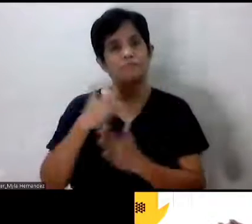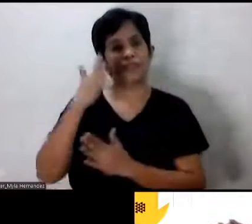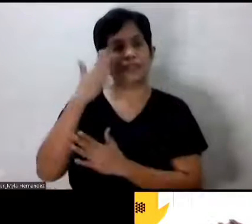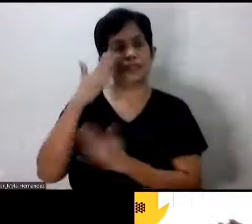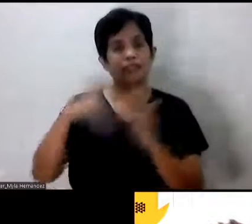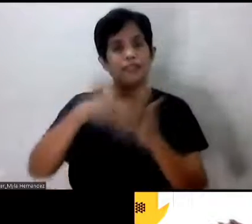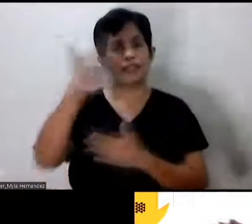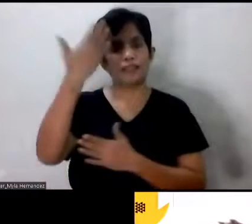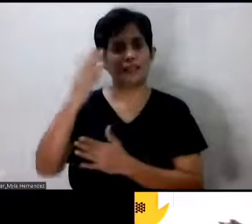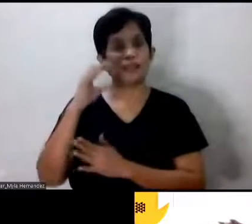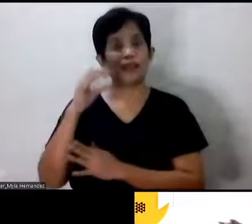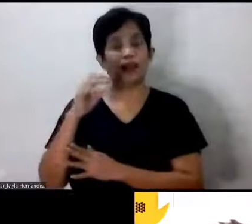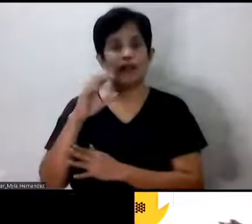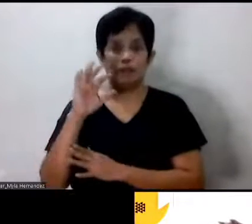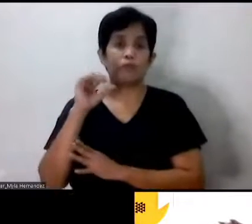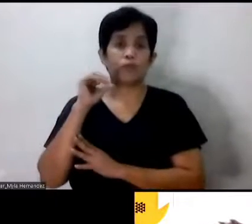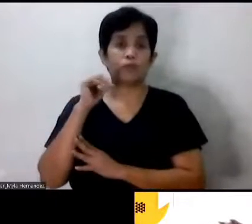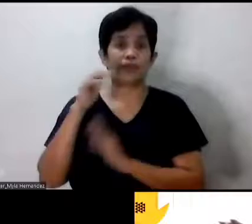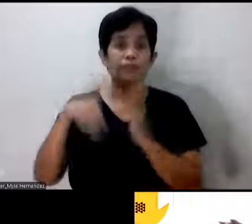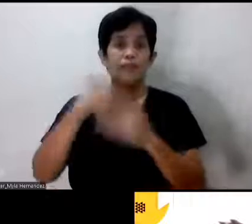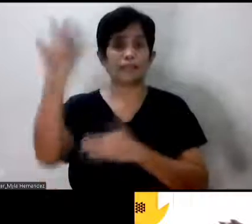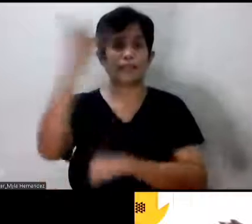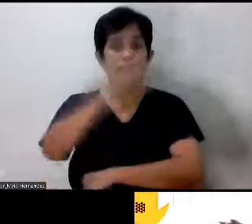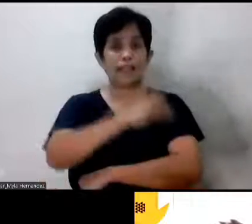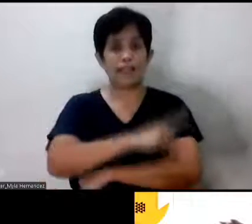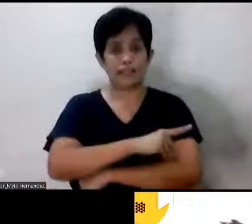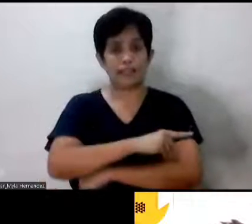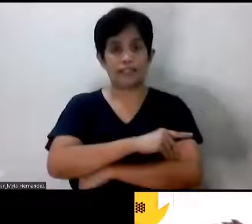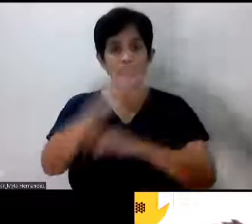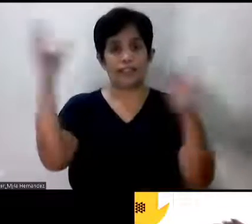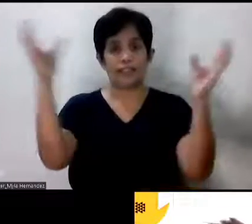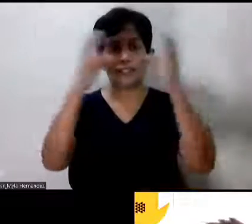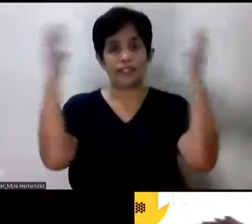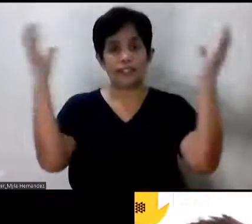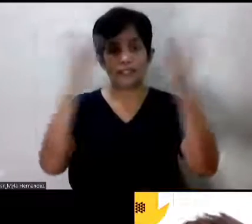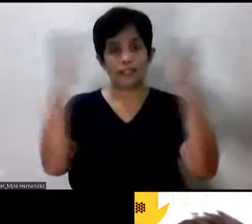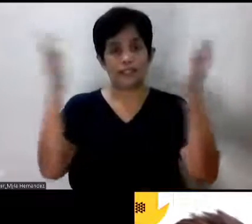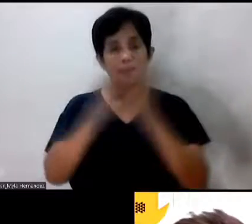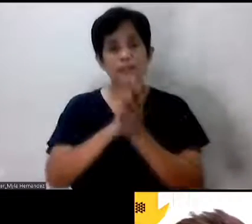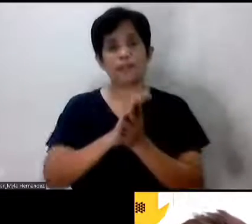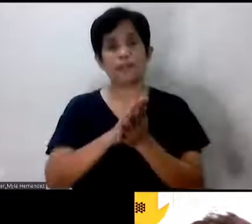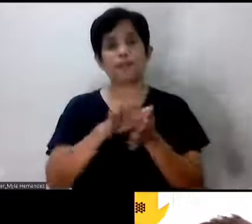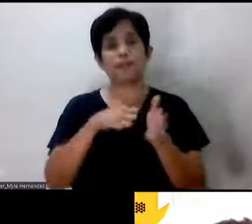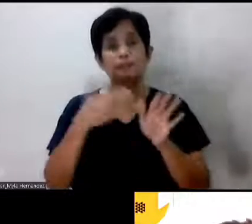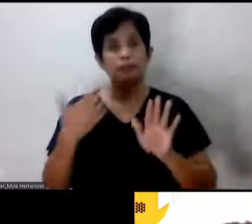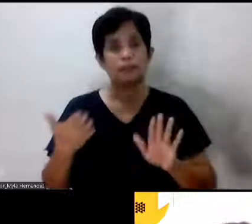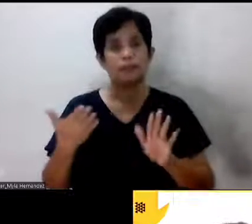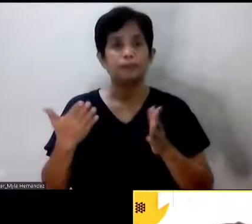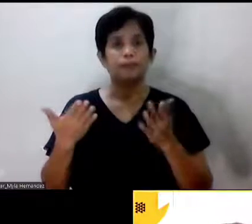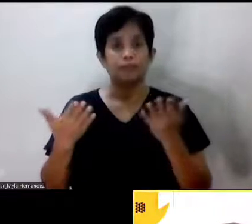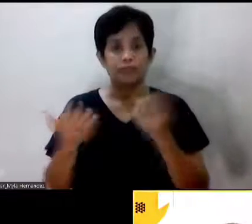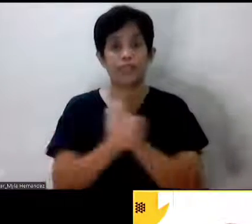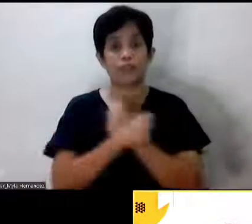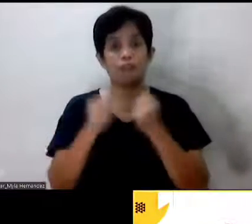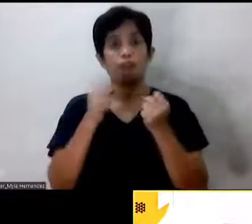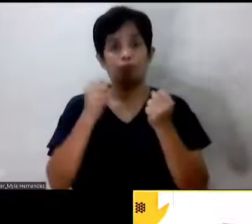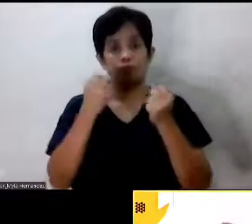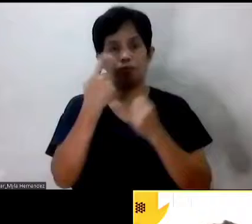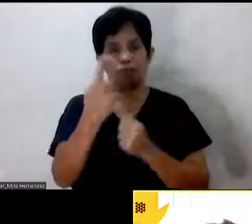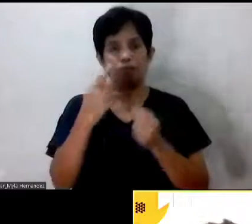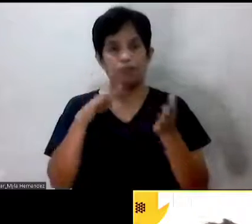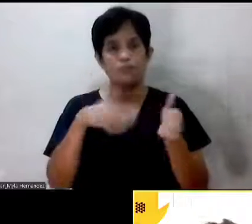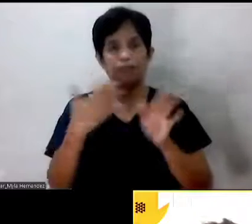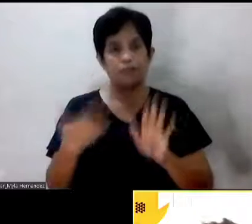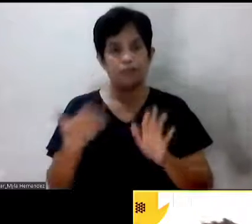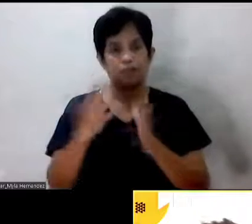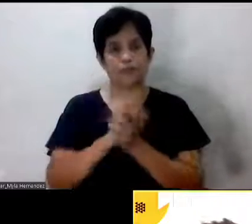po natin ang araw ng ating mga yumaong, mga kamag-anak, mahal sa buhay. Kumusta po ang inyong paghahanda? Bawal